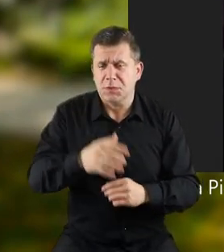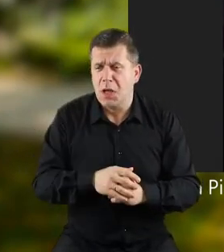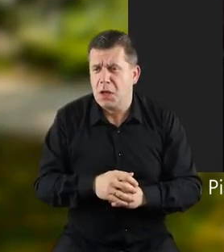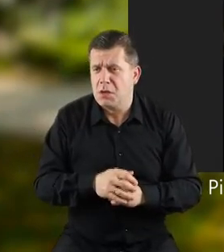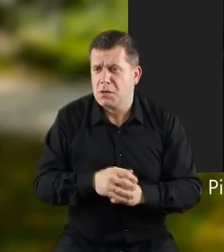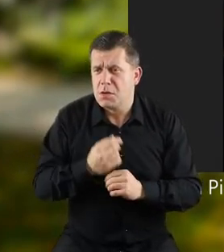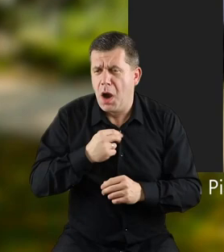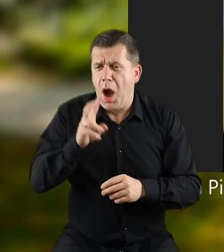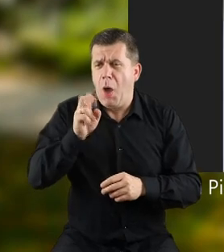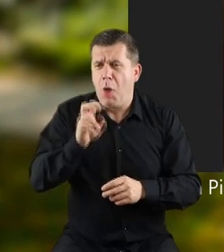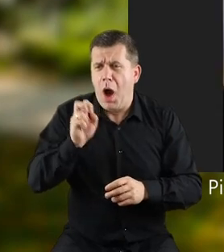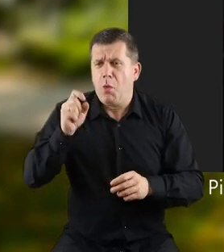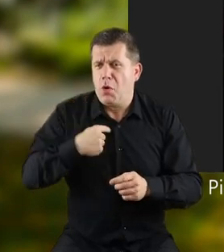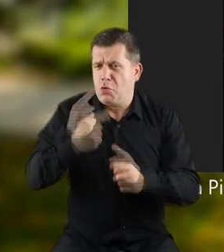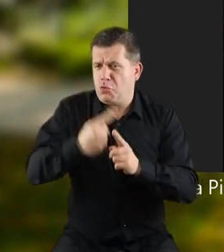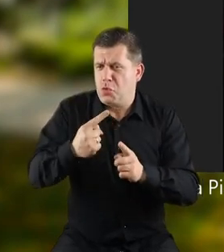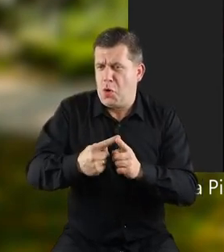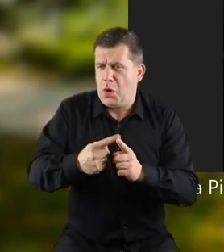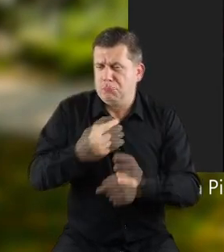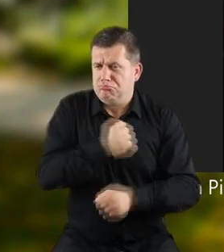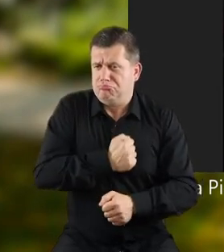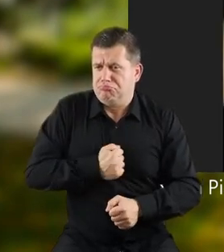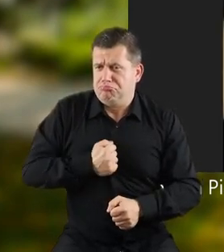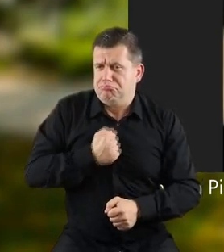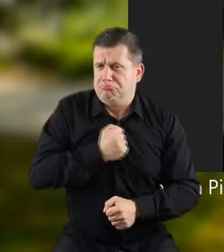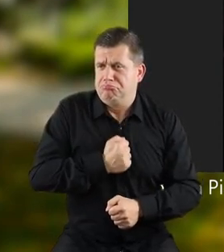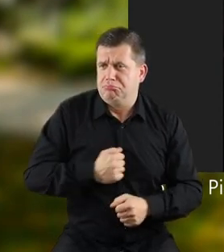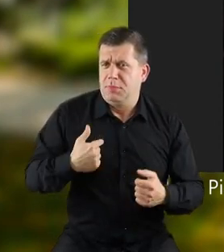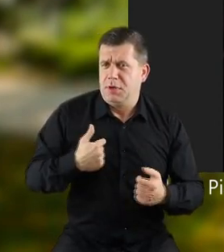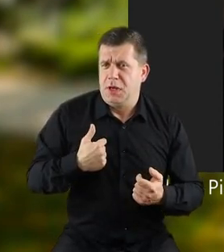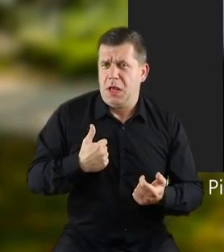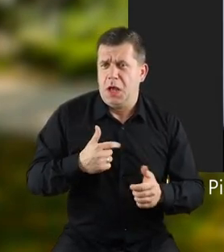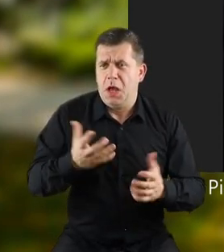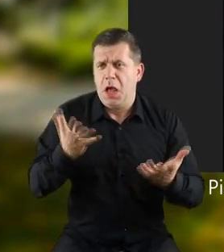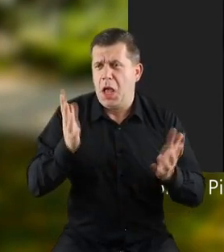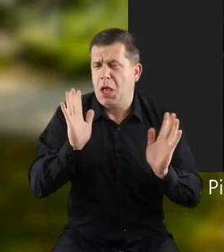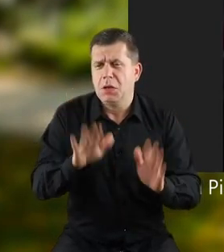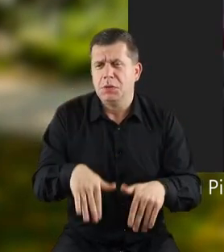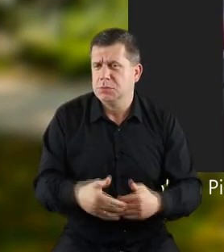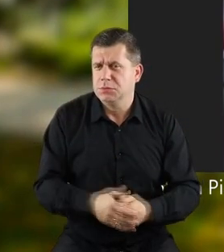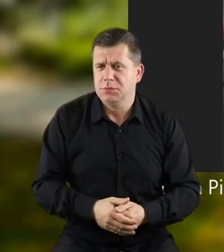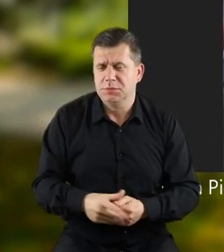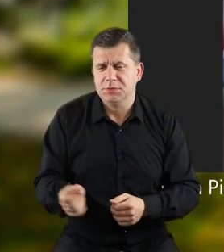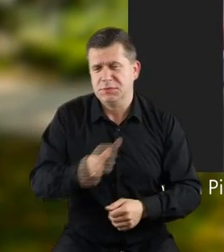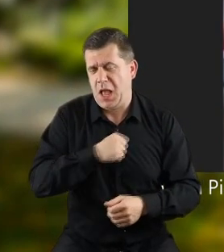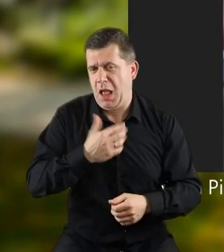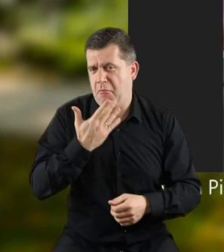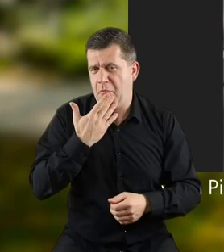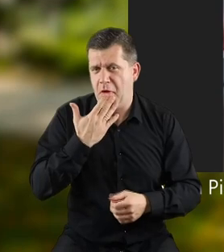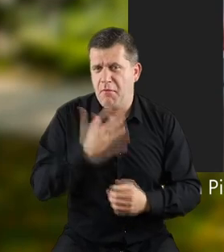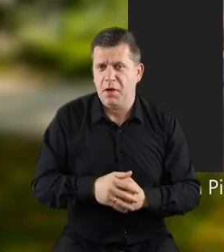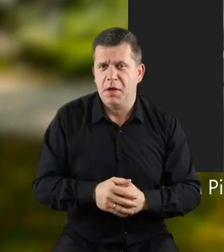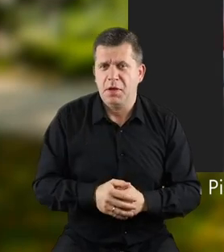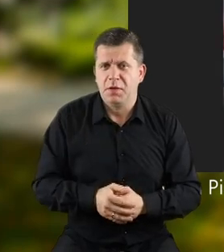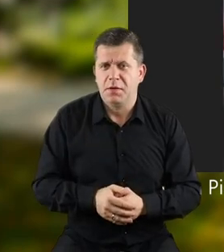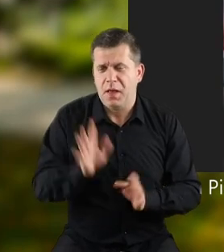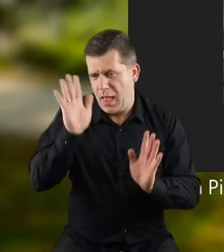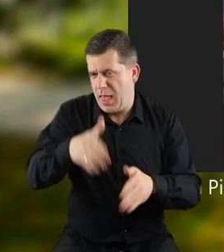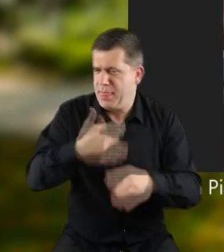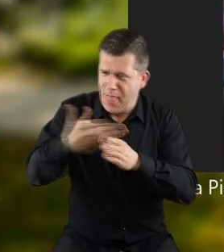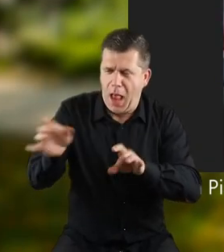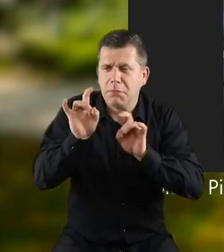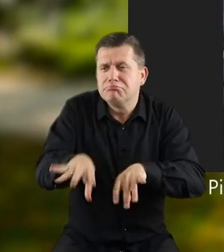O, o, troszeczkę mnie to zmartwiło. Ale cóż, powiedział sobie. Są